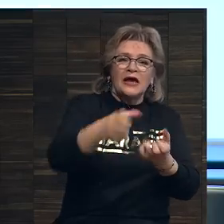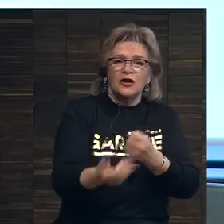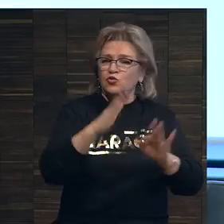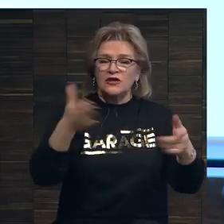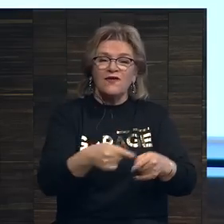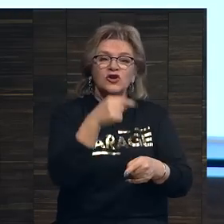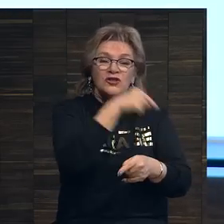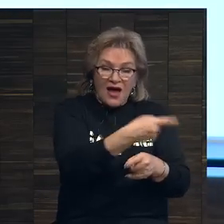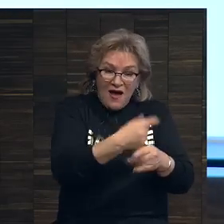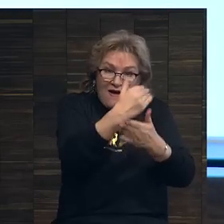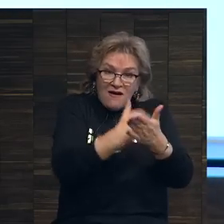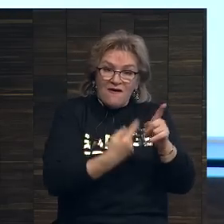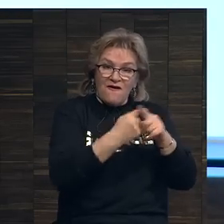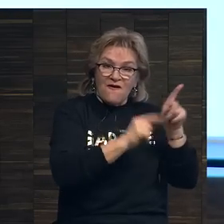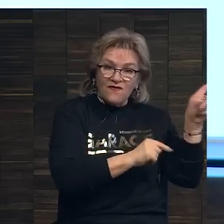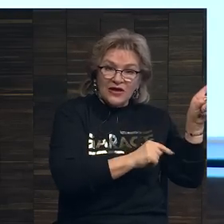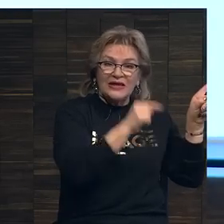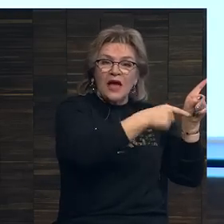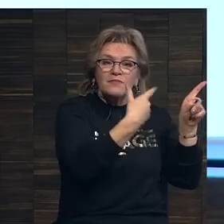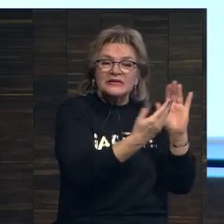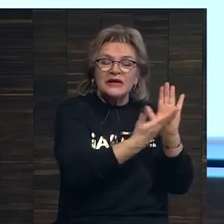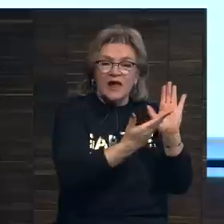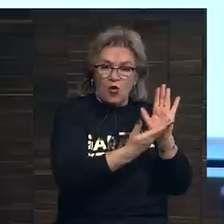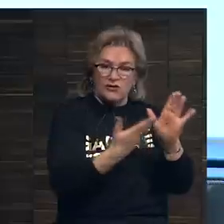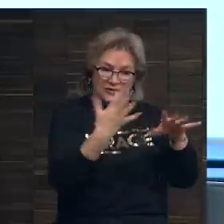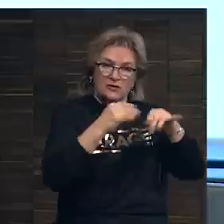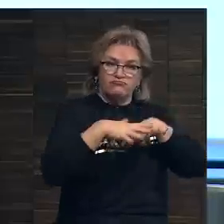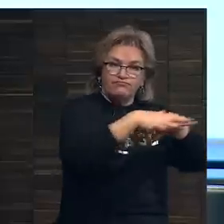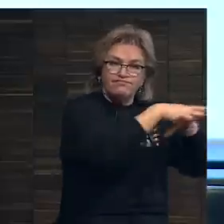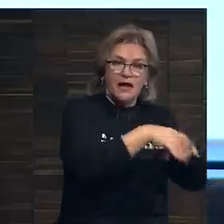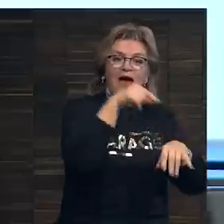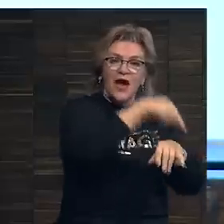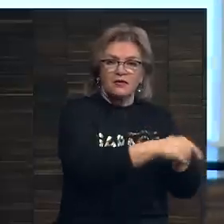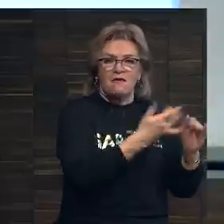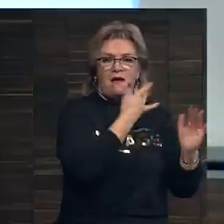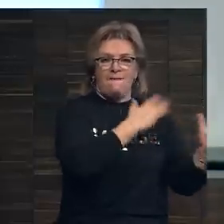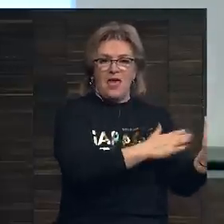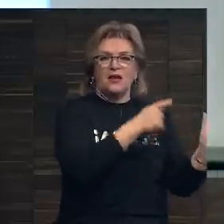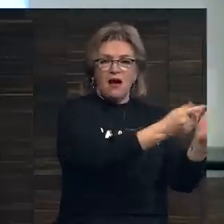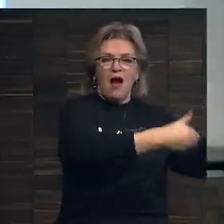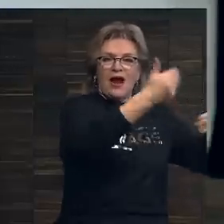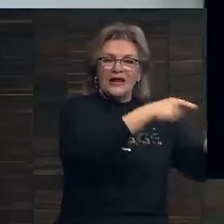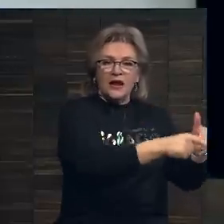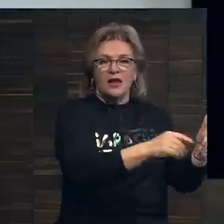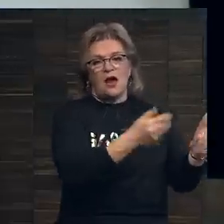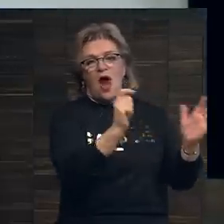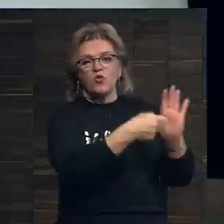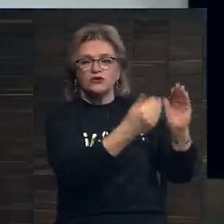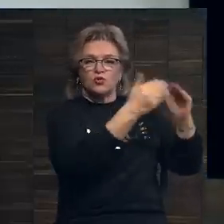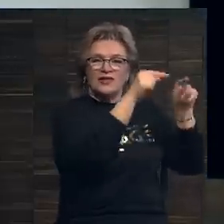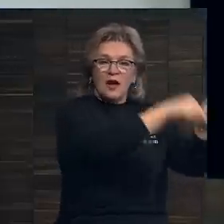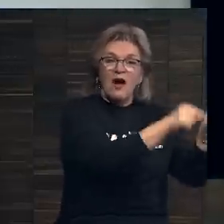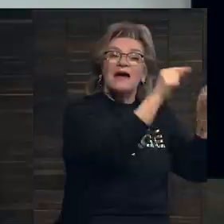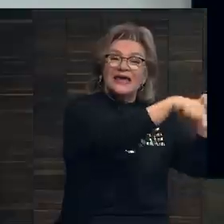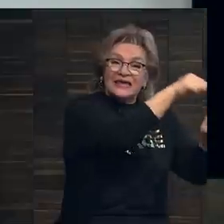но в этой юрисдикции, там, где находится инфраструктура, вот, это Америка. Галереи, аукционные дома. И